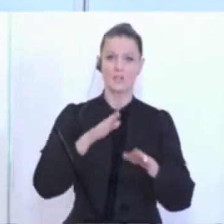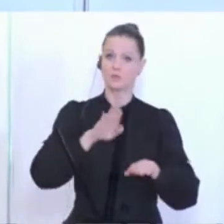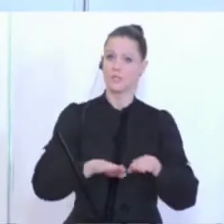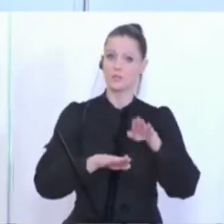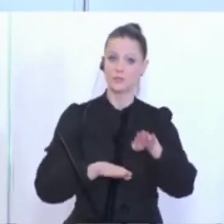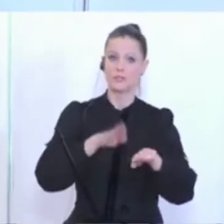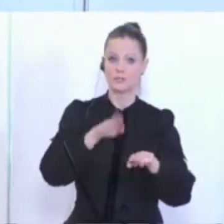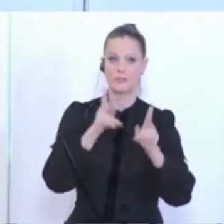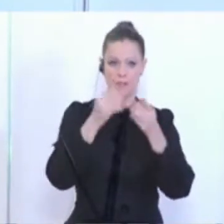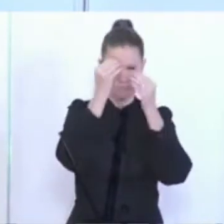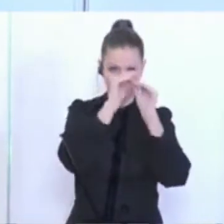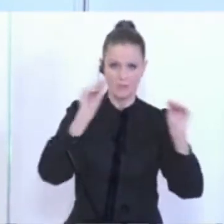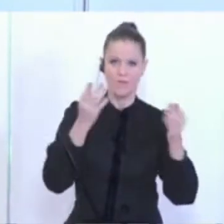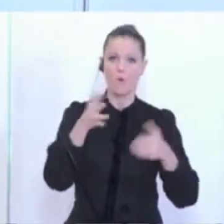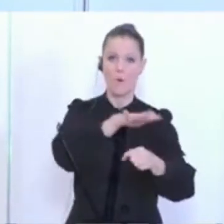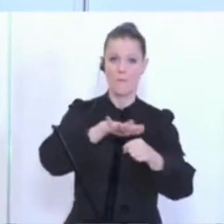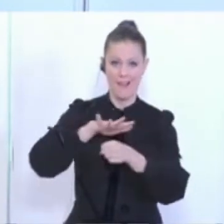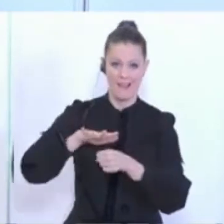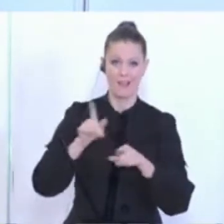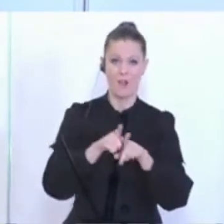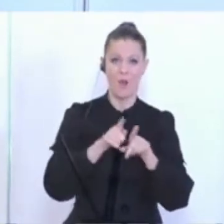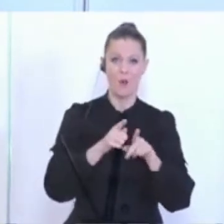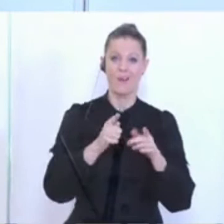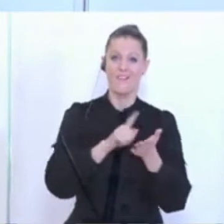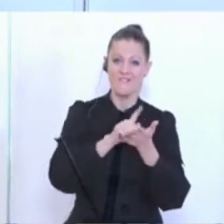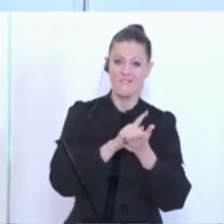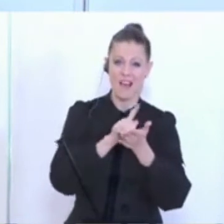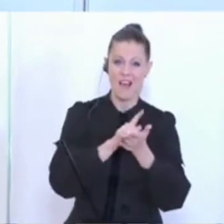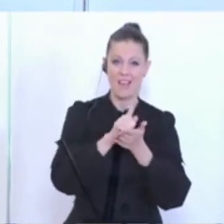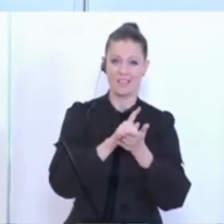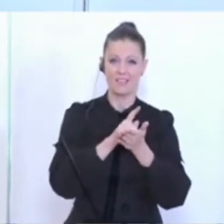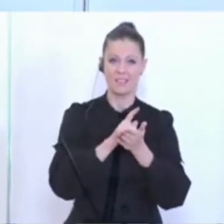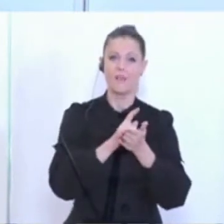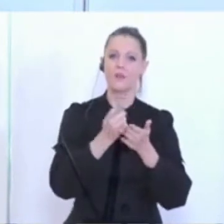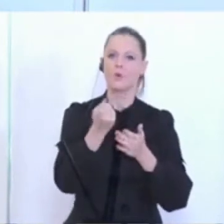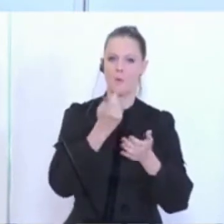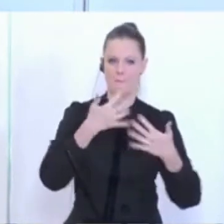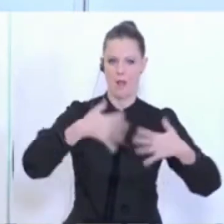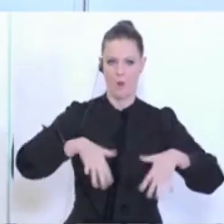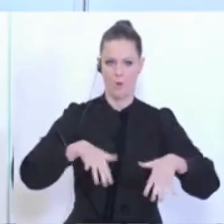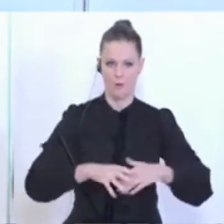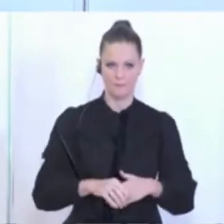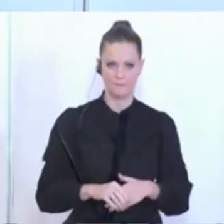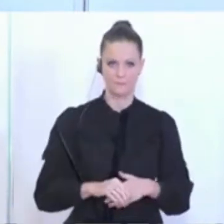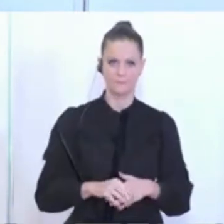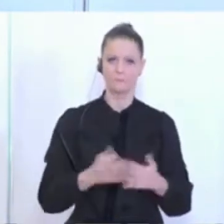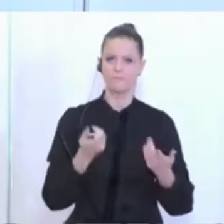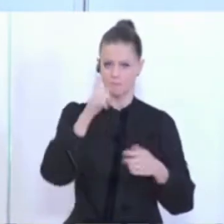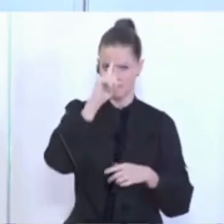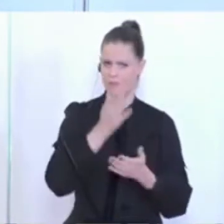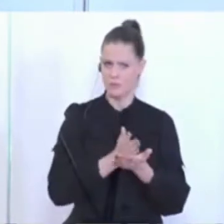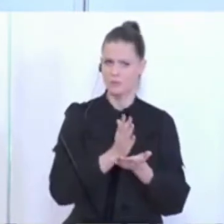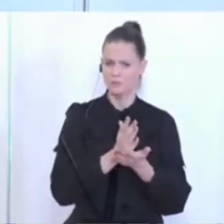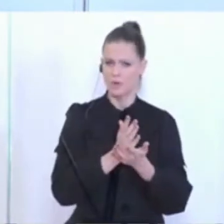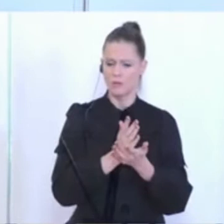ankündigen können, in welchen Bereichen und in welchen Abständen, in welchen zeitlichen hier Lockerungen erfolgen können. Sie wissen aber